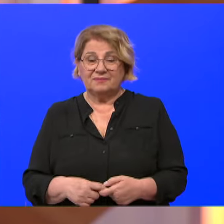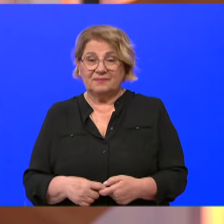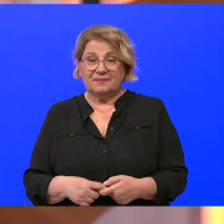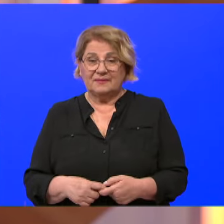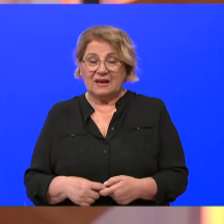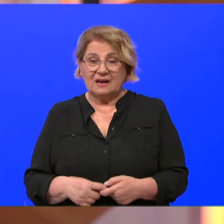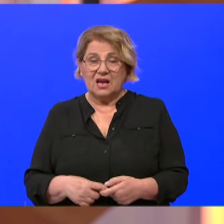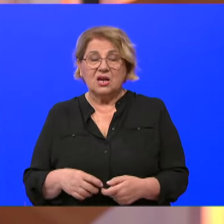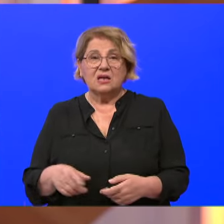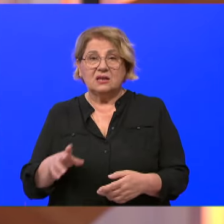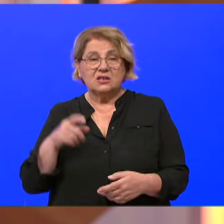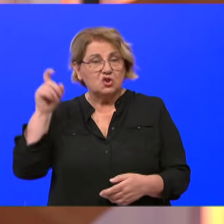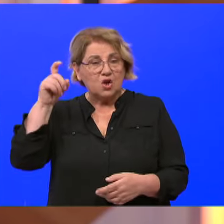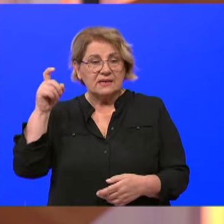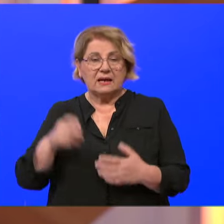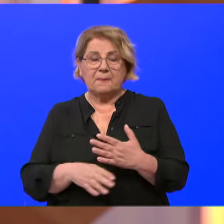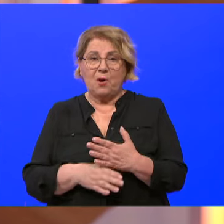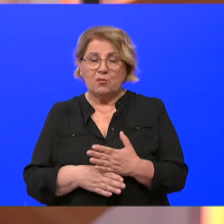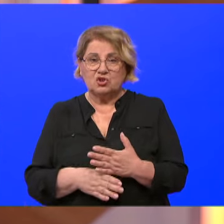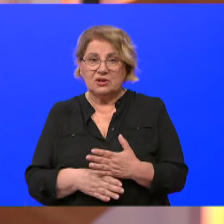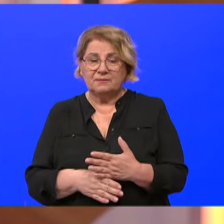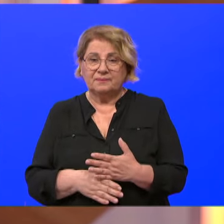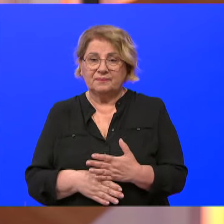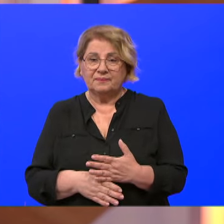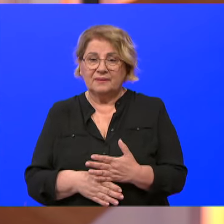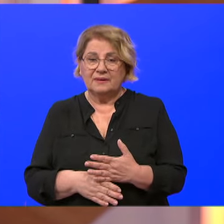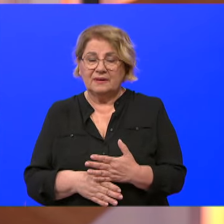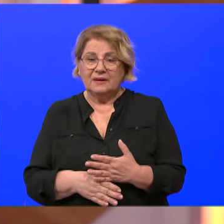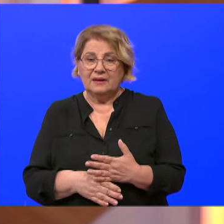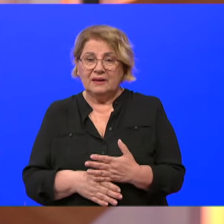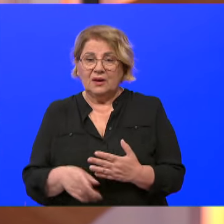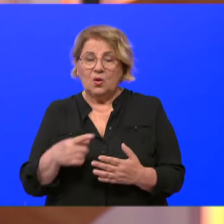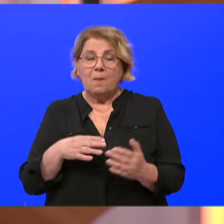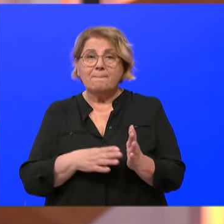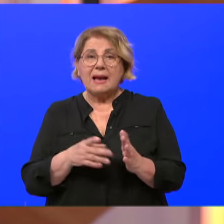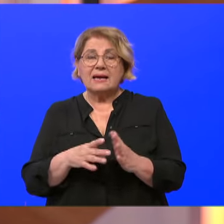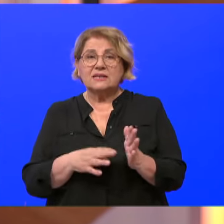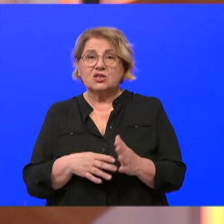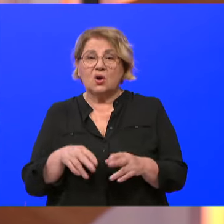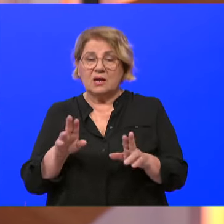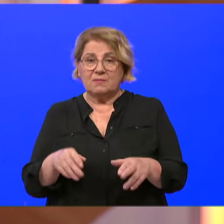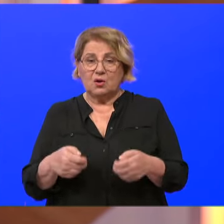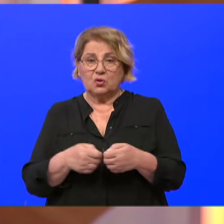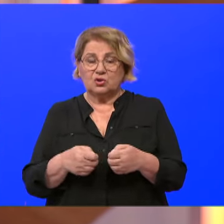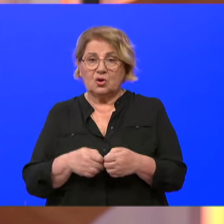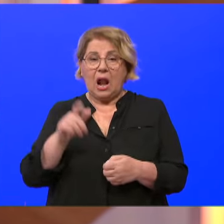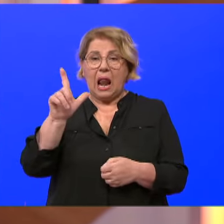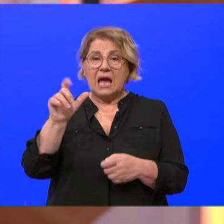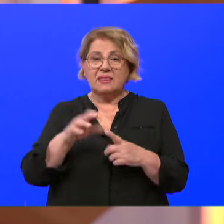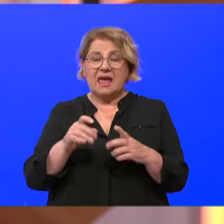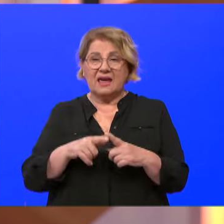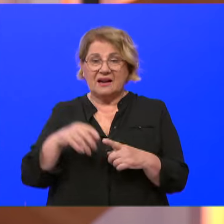supporta, znači socijalne podrške, mi u Makarskoj imamo udrugu Lanterna,